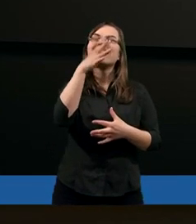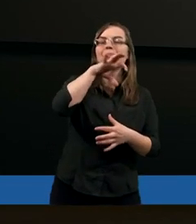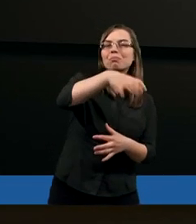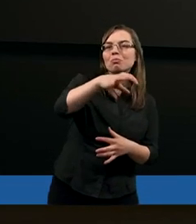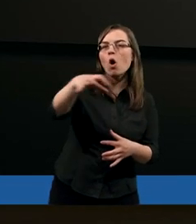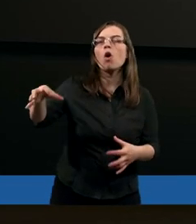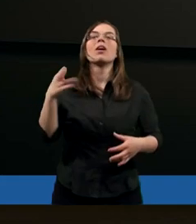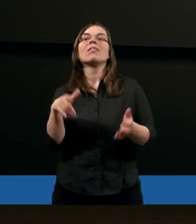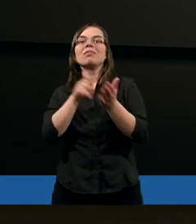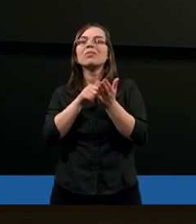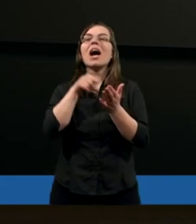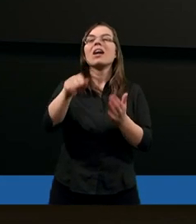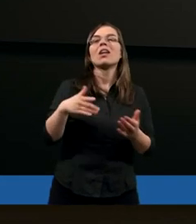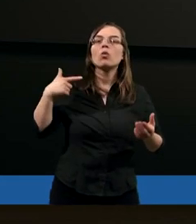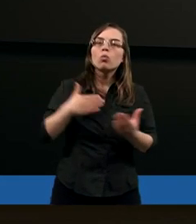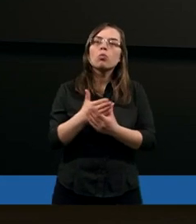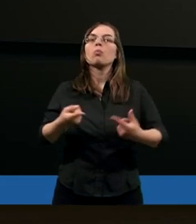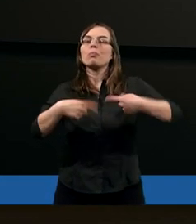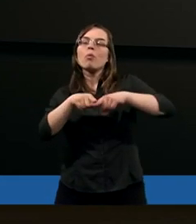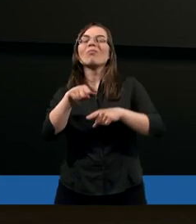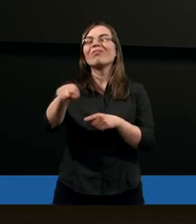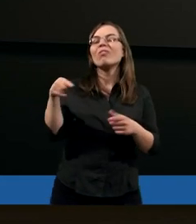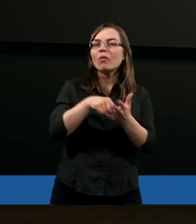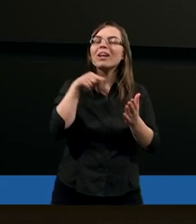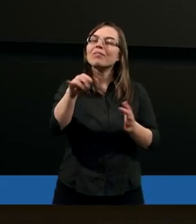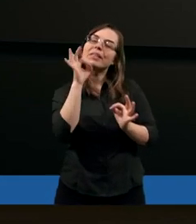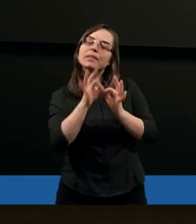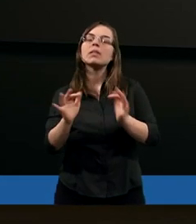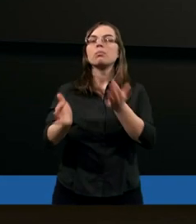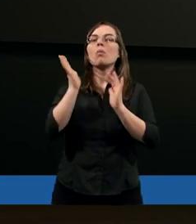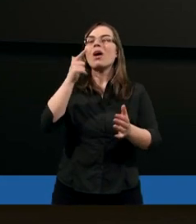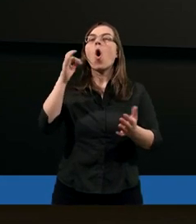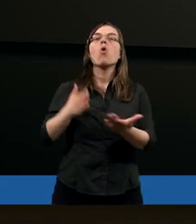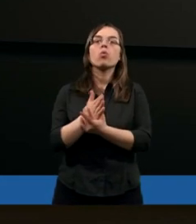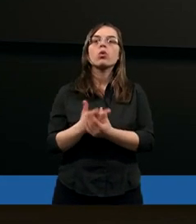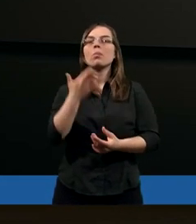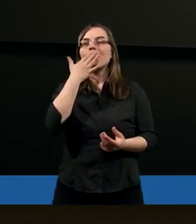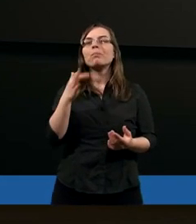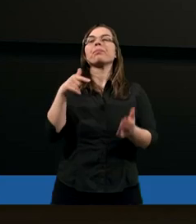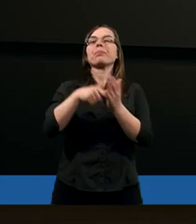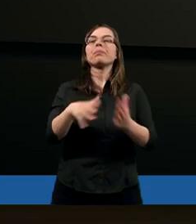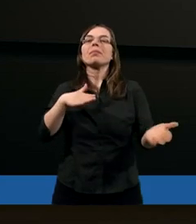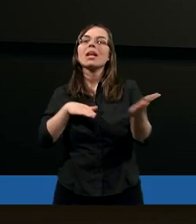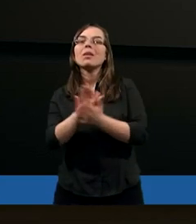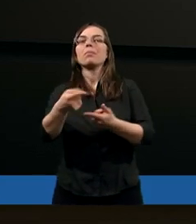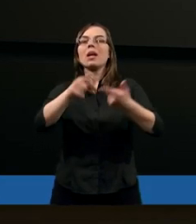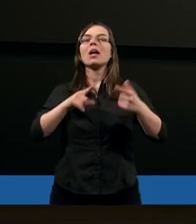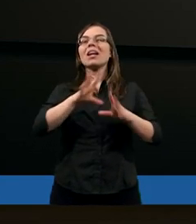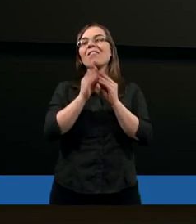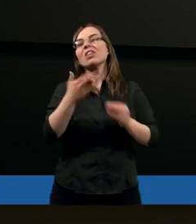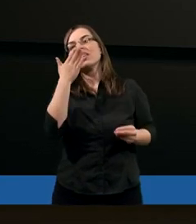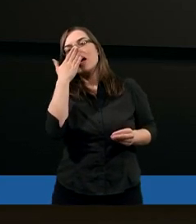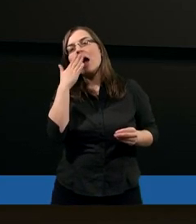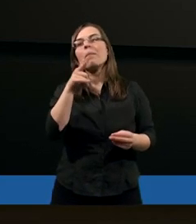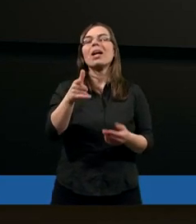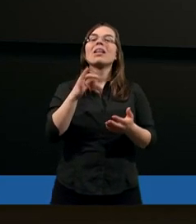i zapełnić także tę służbę, bo o tej służbie także właśnie dzisiaj będziemy mówili. Powiedzcie mi, no myślę, że to jest przede wszystkim chyba